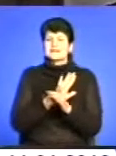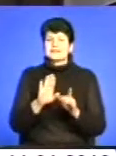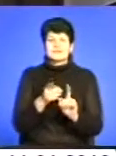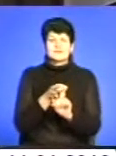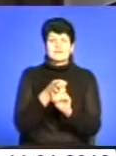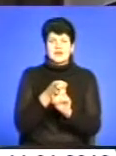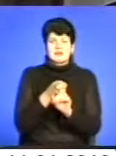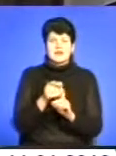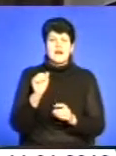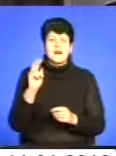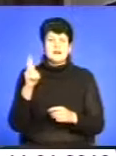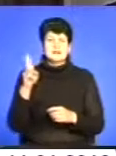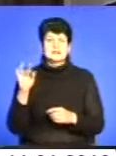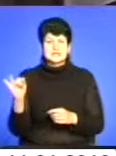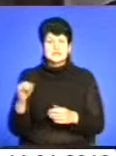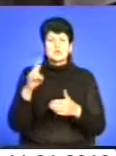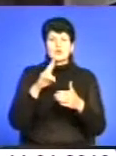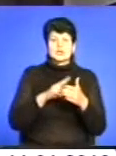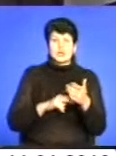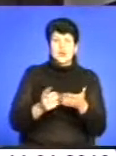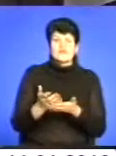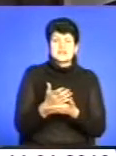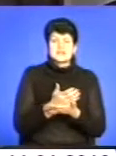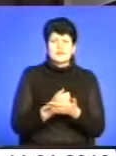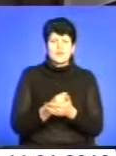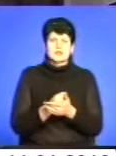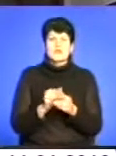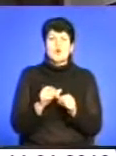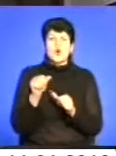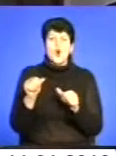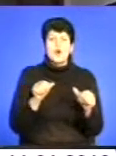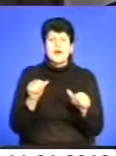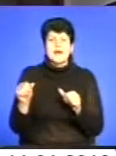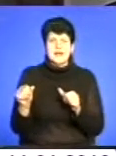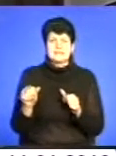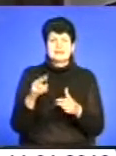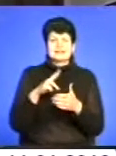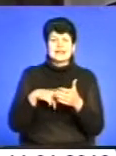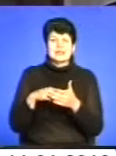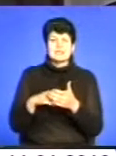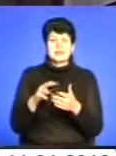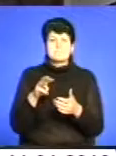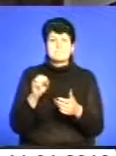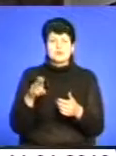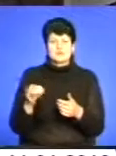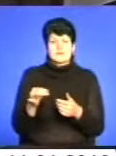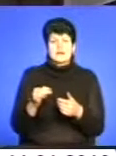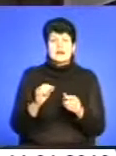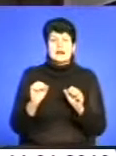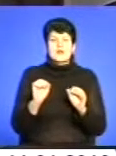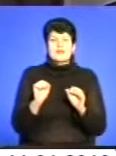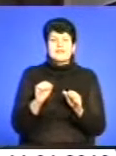акцизу, ні податкових зборів, ні окремих нетарифних методів регулювання ринку. Відповідно,